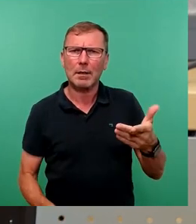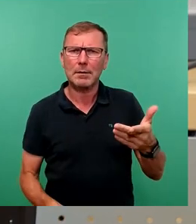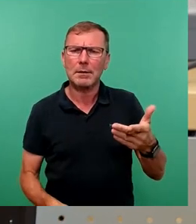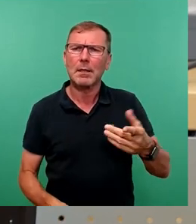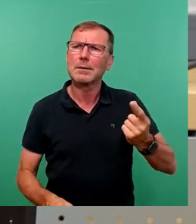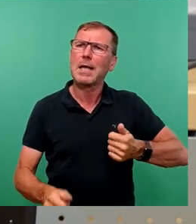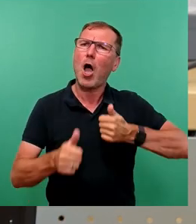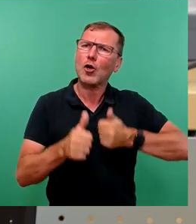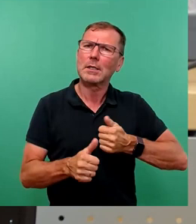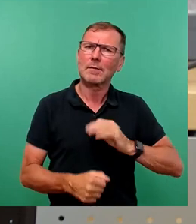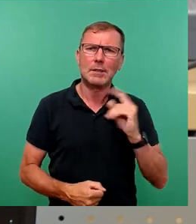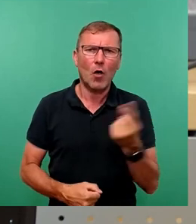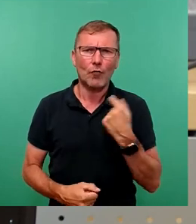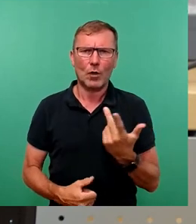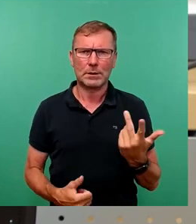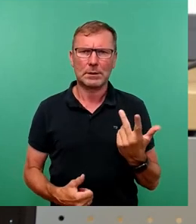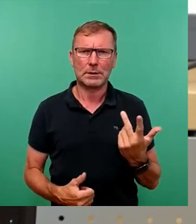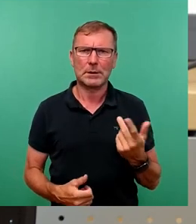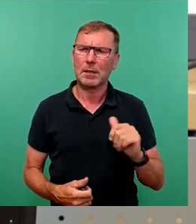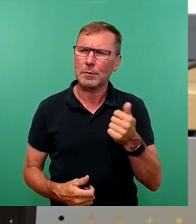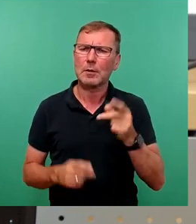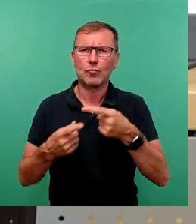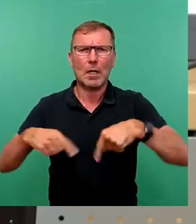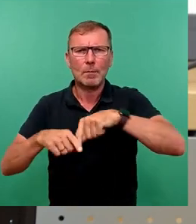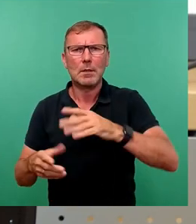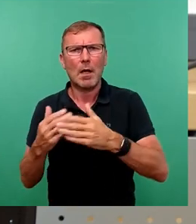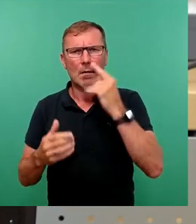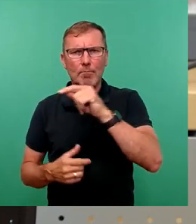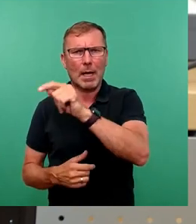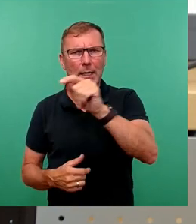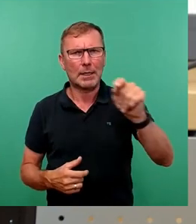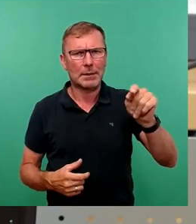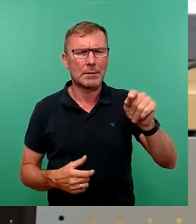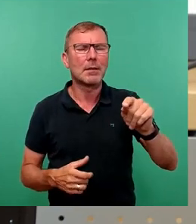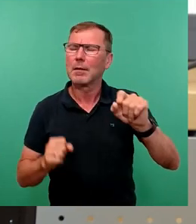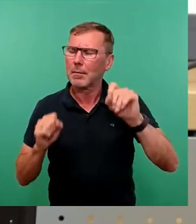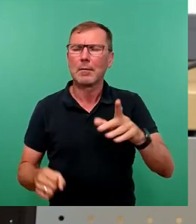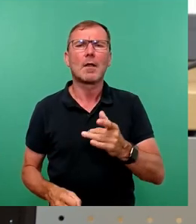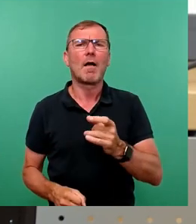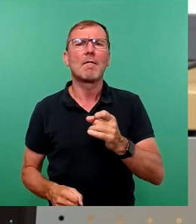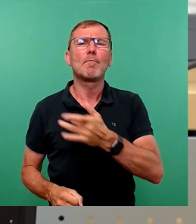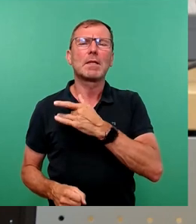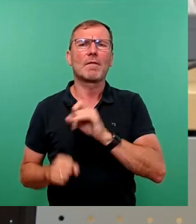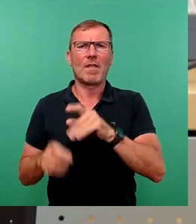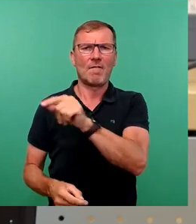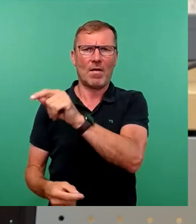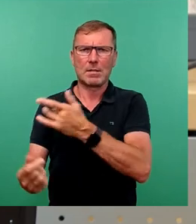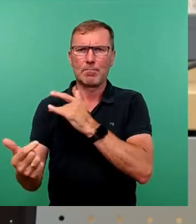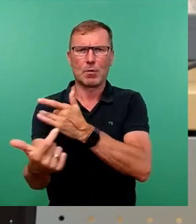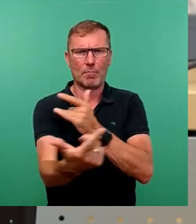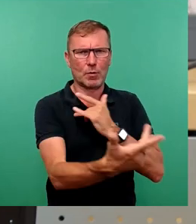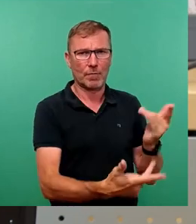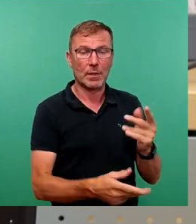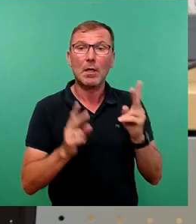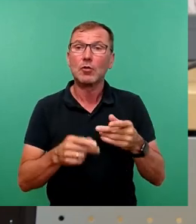eben versehen ist, insbesondere bei den Stadtbezirksbeiräten tatsächlich die falschen trifft. Ich glaube, die Stadtbezirksbeiräte haben eine ganz, ganz